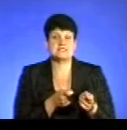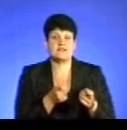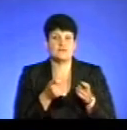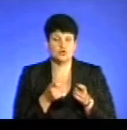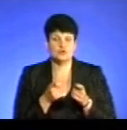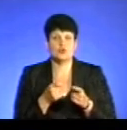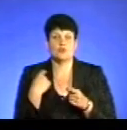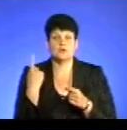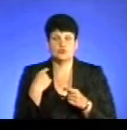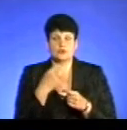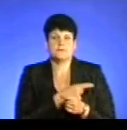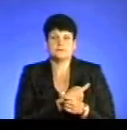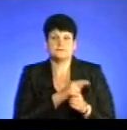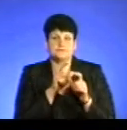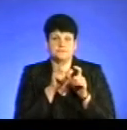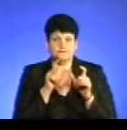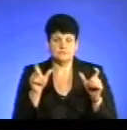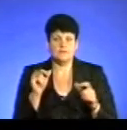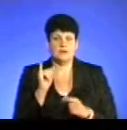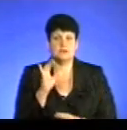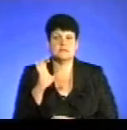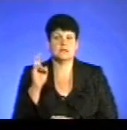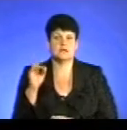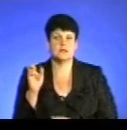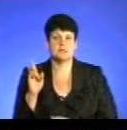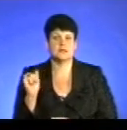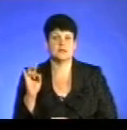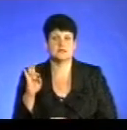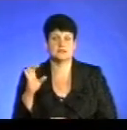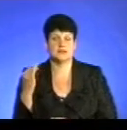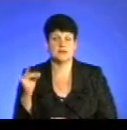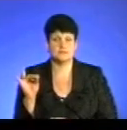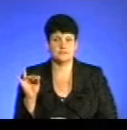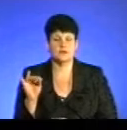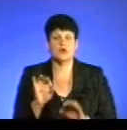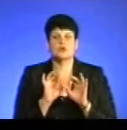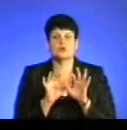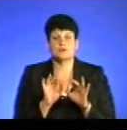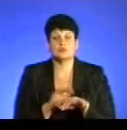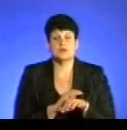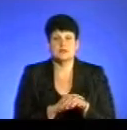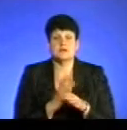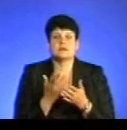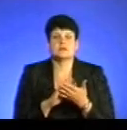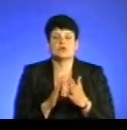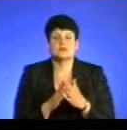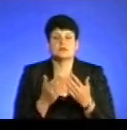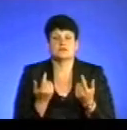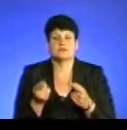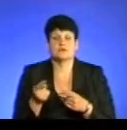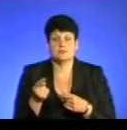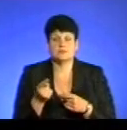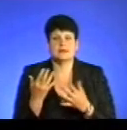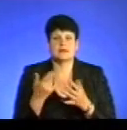Тернопільського обласного наркологічного диспансеру Ігор Скибінський. Пане Ігоре, розкажіть, будь ласка, яка ситуація на Тернопільщині щодо кількості